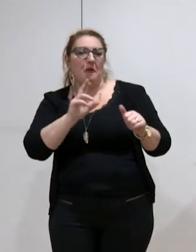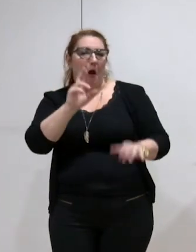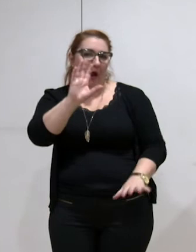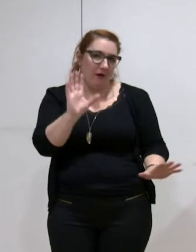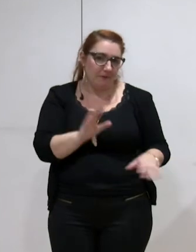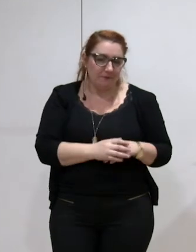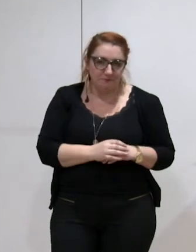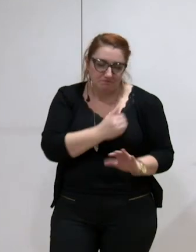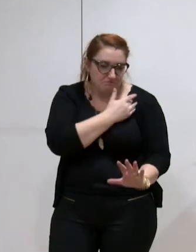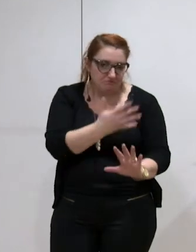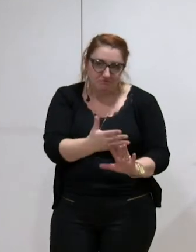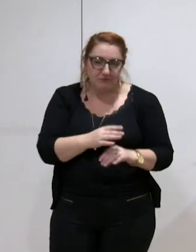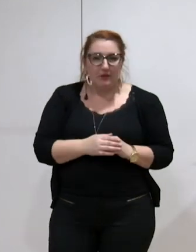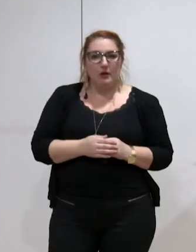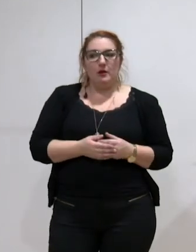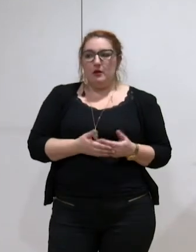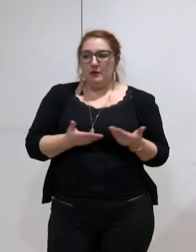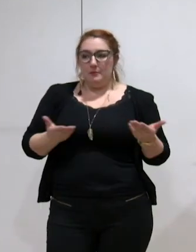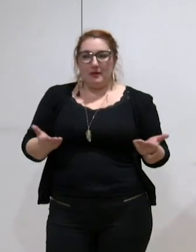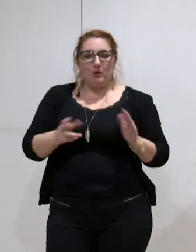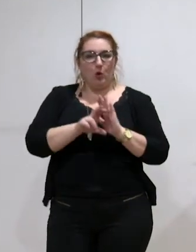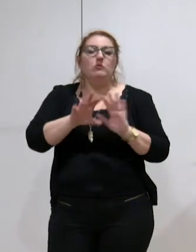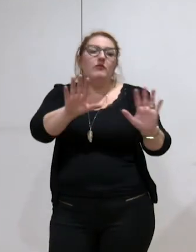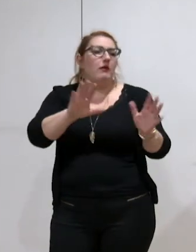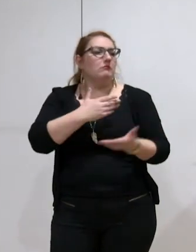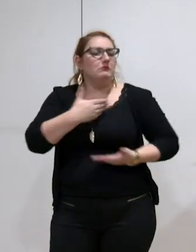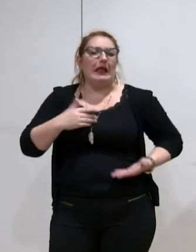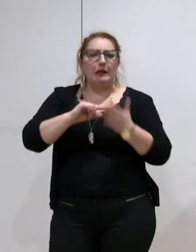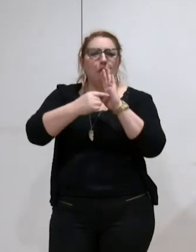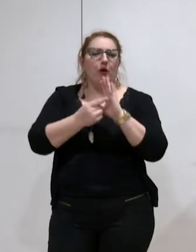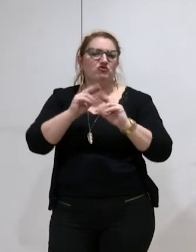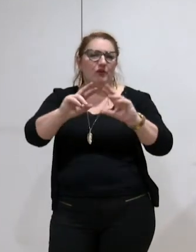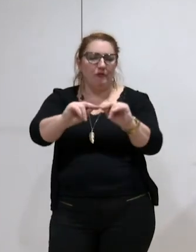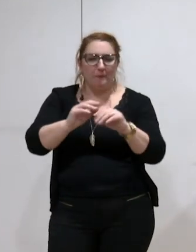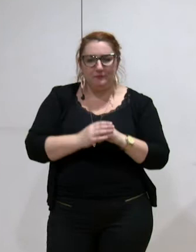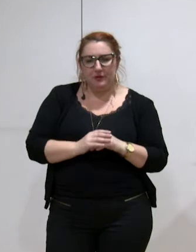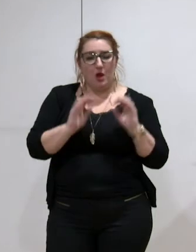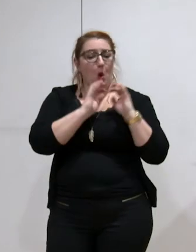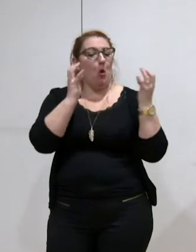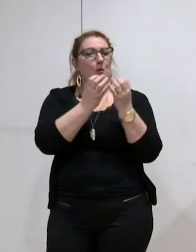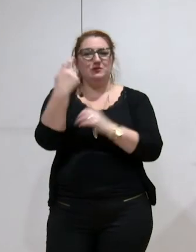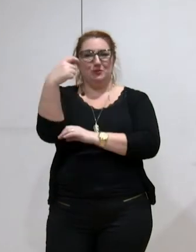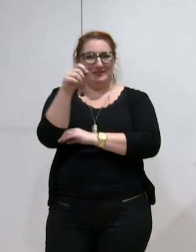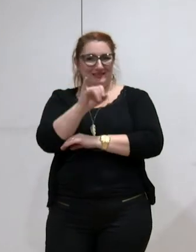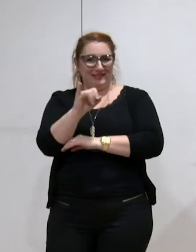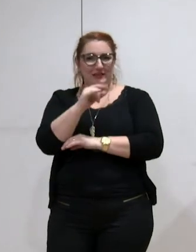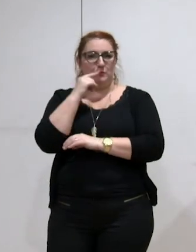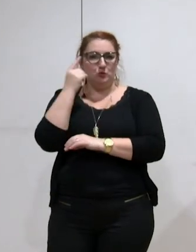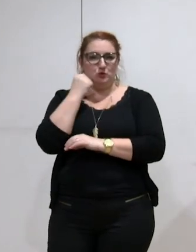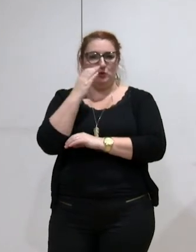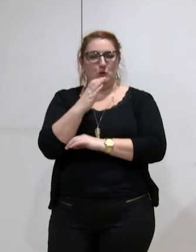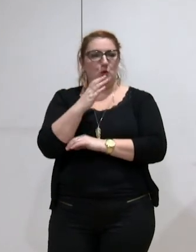à Grenoble, on a peut-être un petit dernier point pour dire que cette commission était présidée par Didier Custeau,